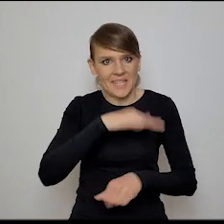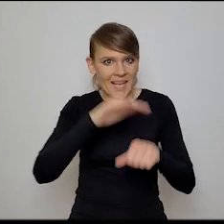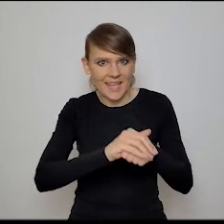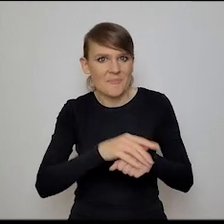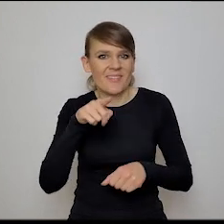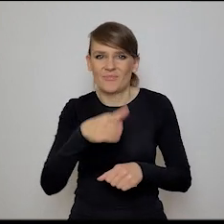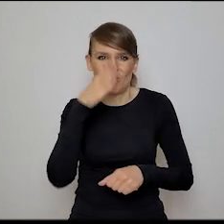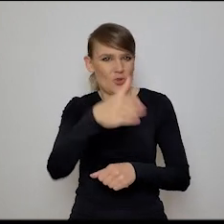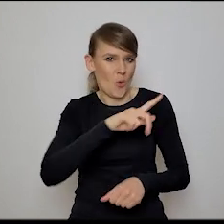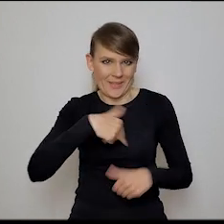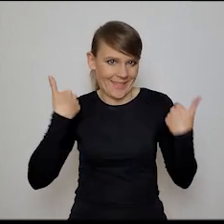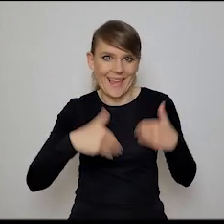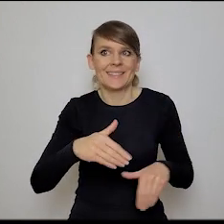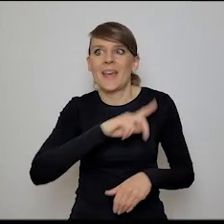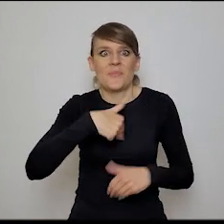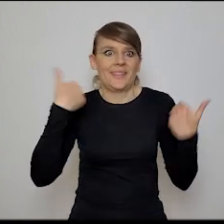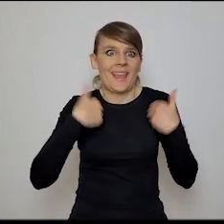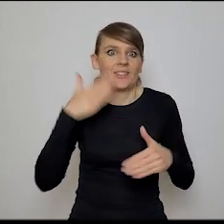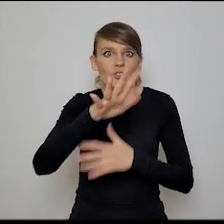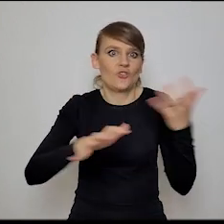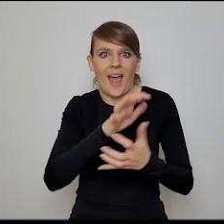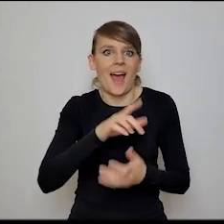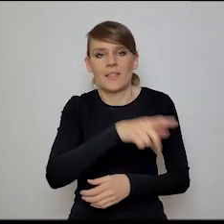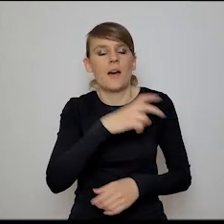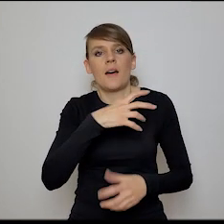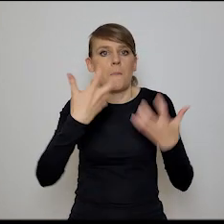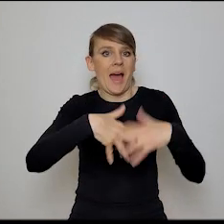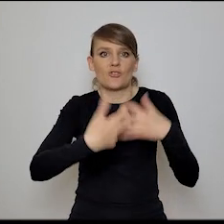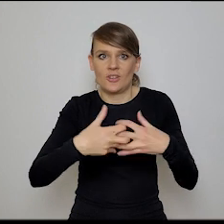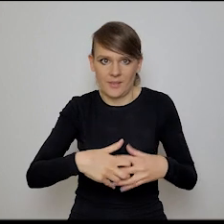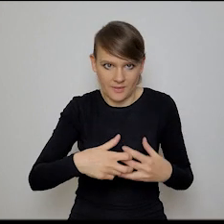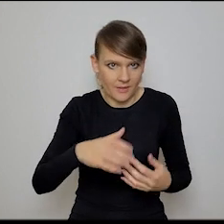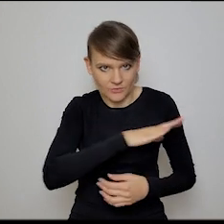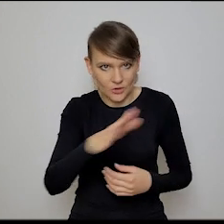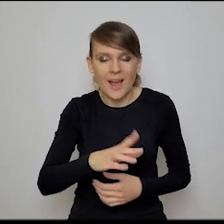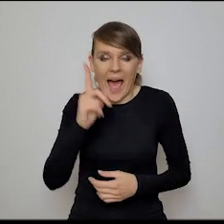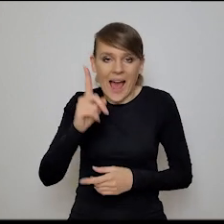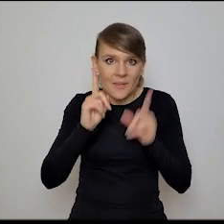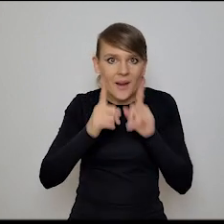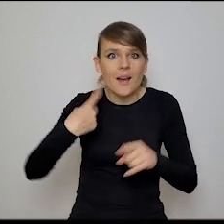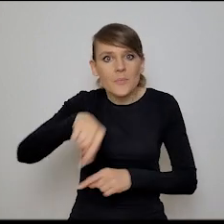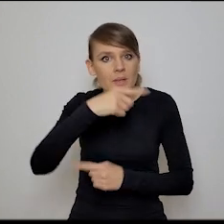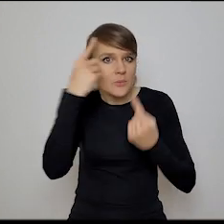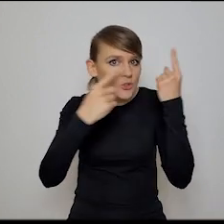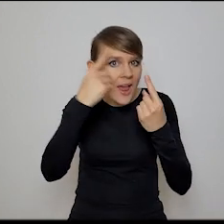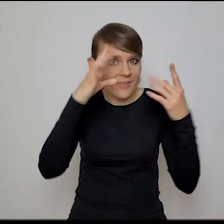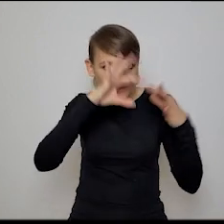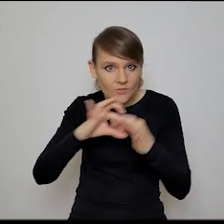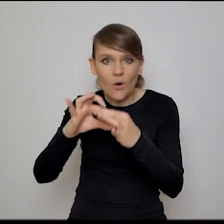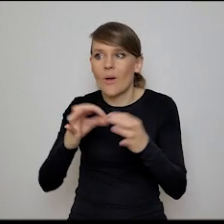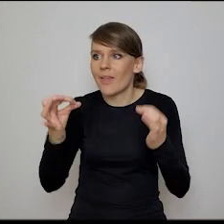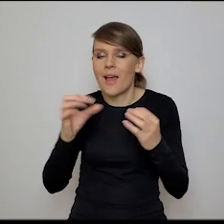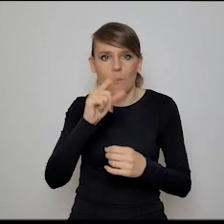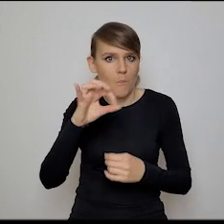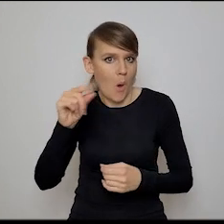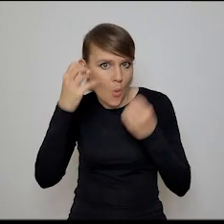chcemy takiej przyszłości, nie chcemy świata, w której maszyny, tak jak... Tylko, że w ogóle nasze myślenia o tym właśnie bardzo mocno obciąża popkultura. Znaczy,